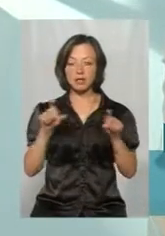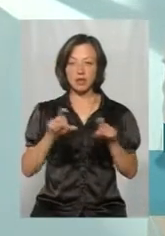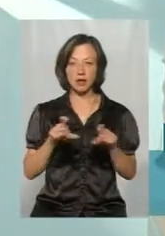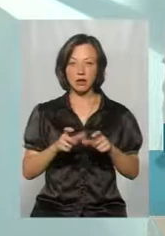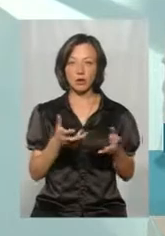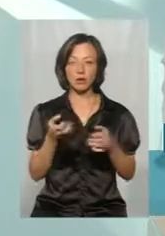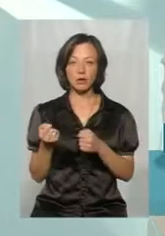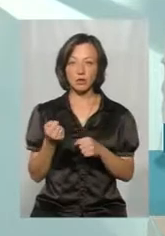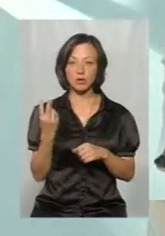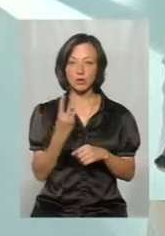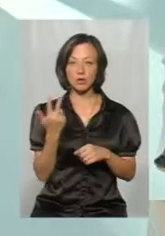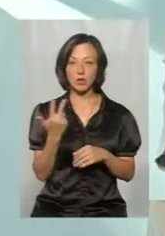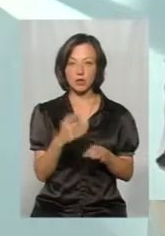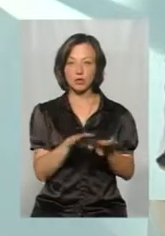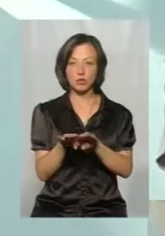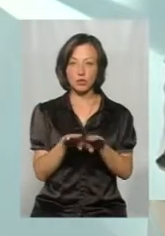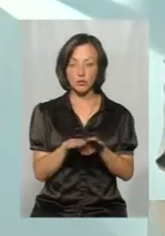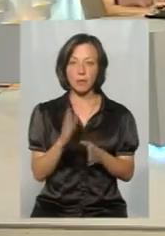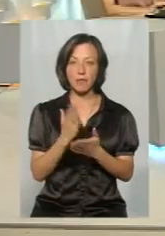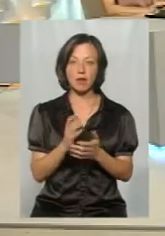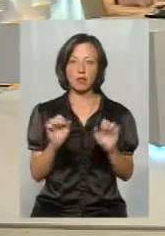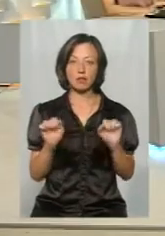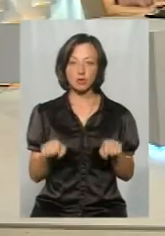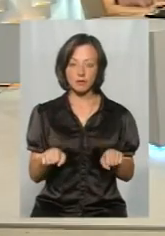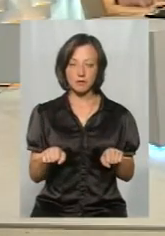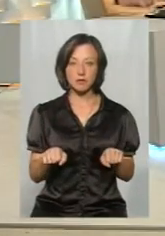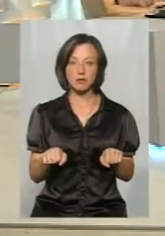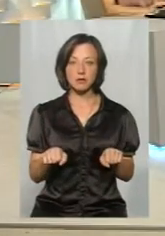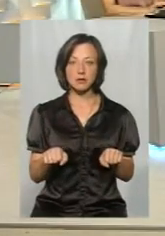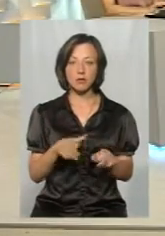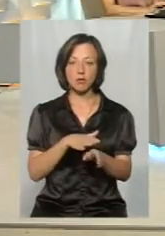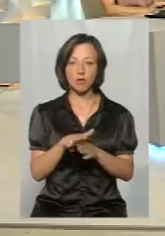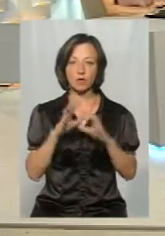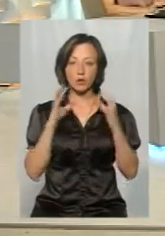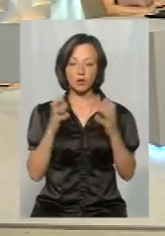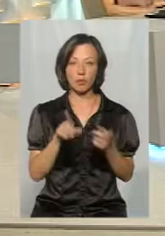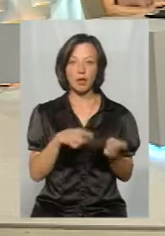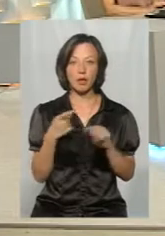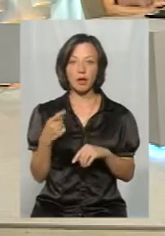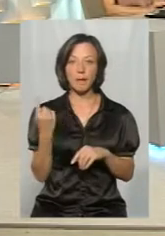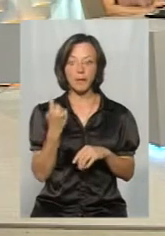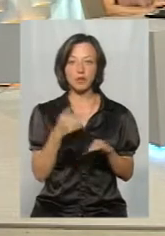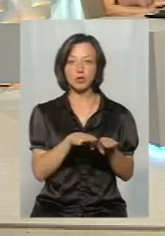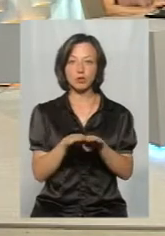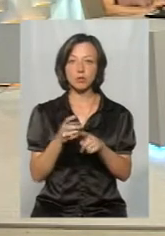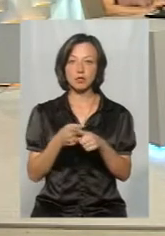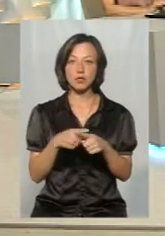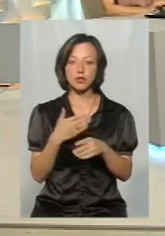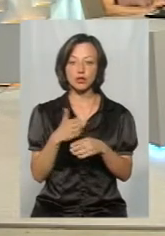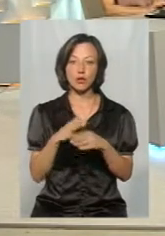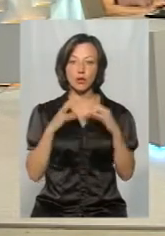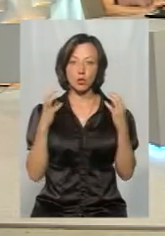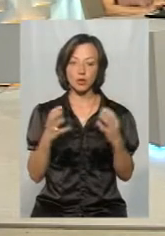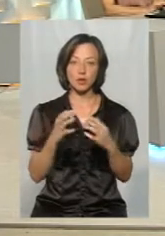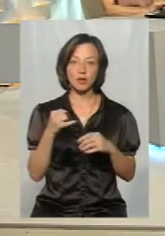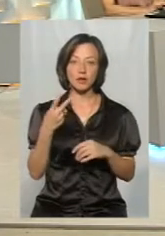отримували другу, третю ступінь, так? Вони мали можливість на повне утримання перейти. А перший ступінь – це часткове утримання із